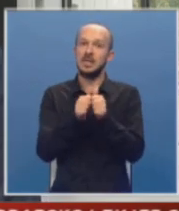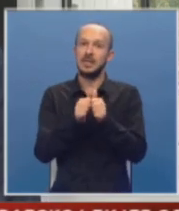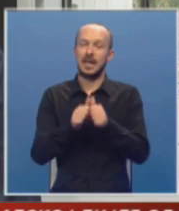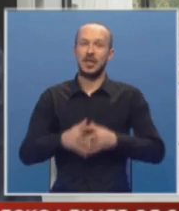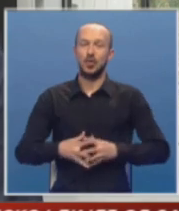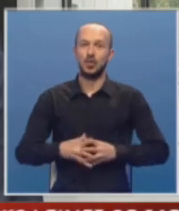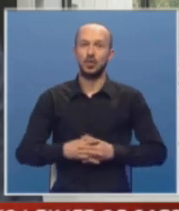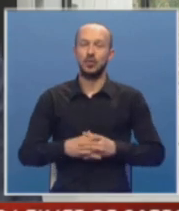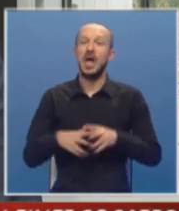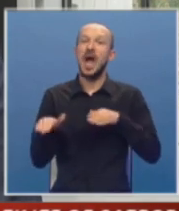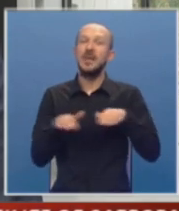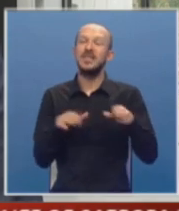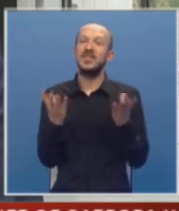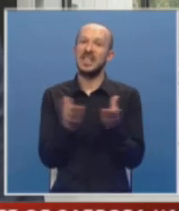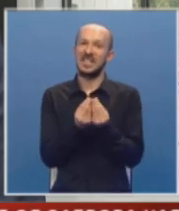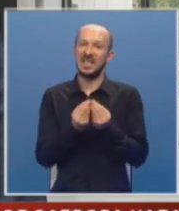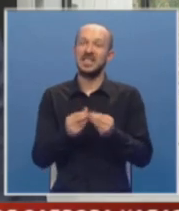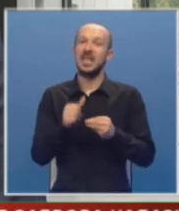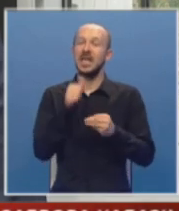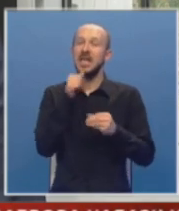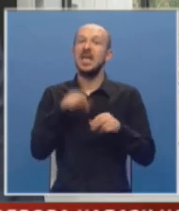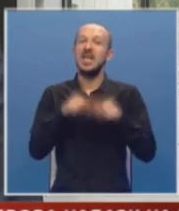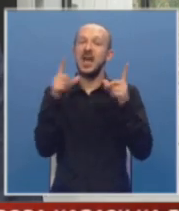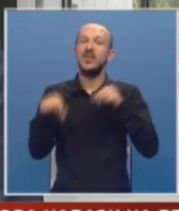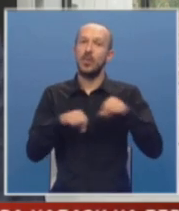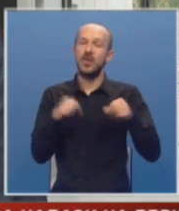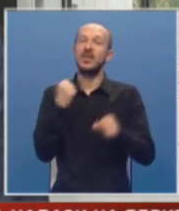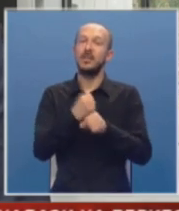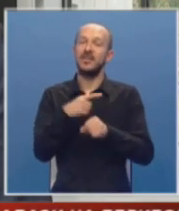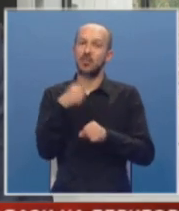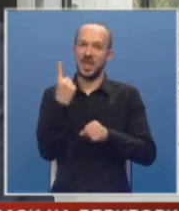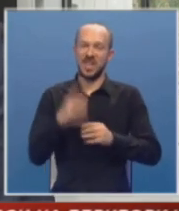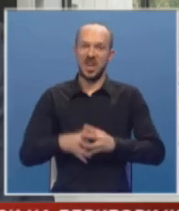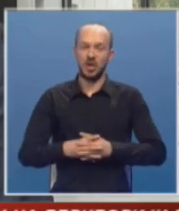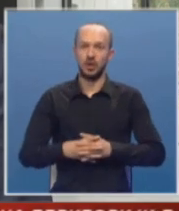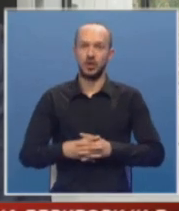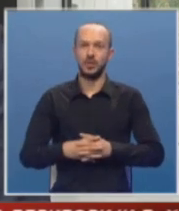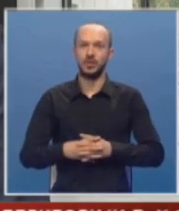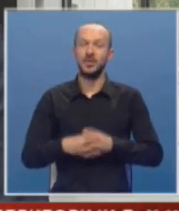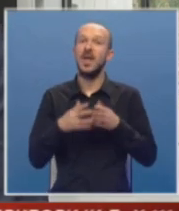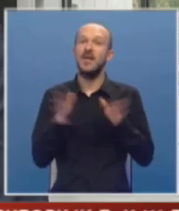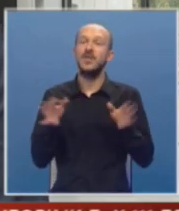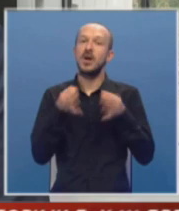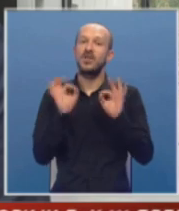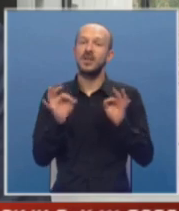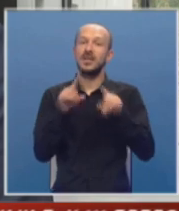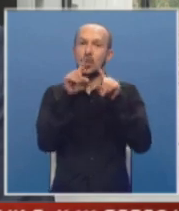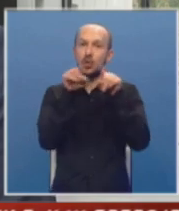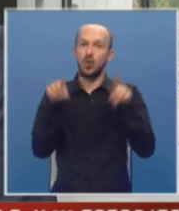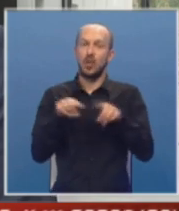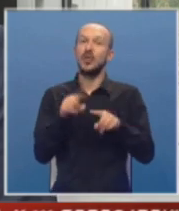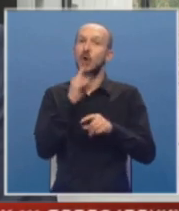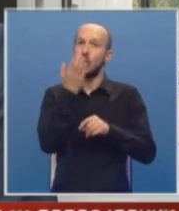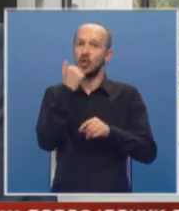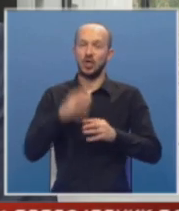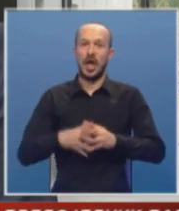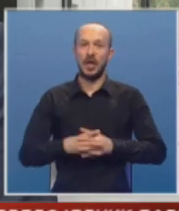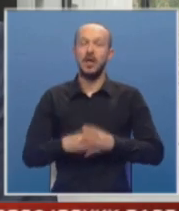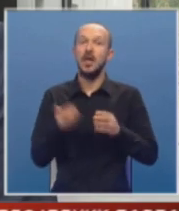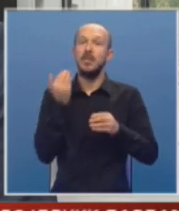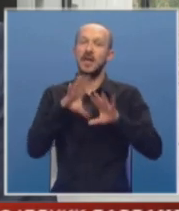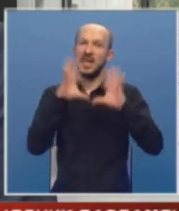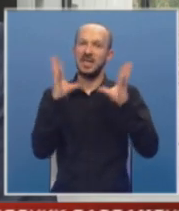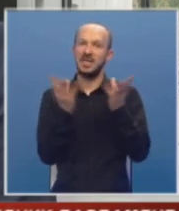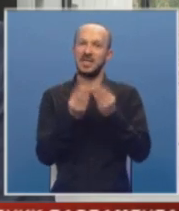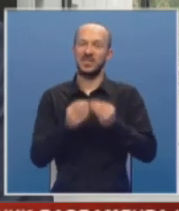između administrativne zajednice i javne uprave da napravimo jedan veoma kvalitetan dokument koji će prije